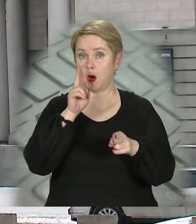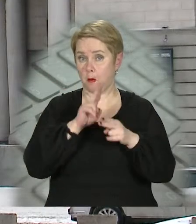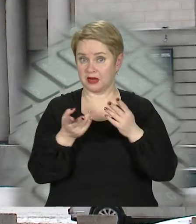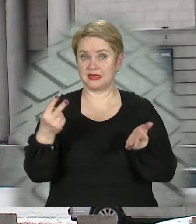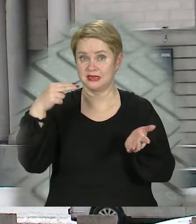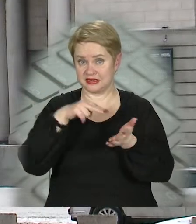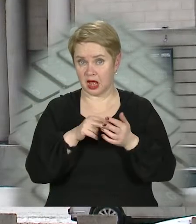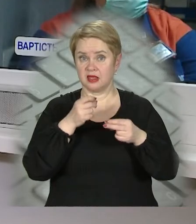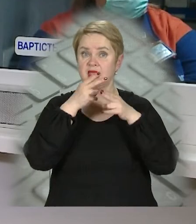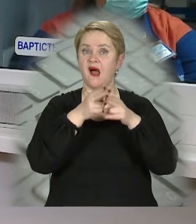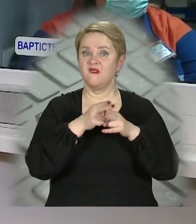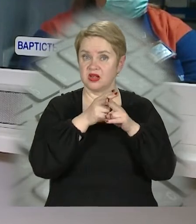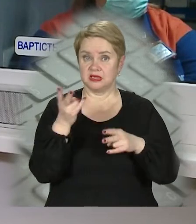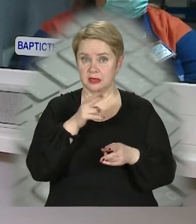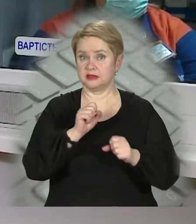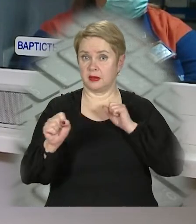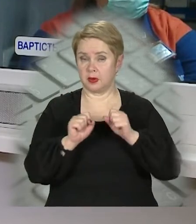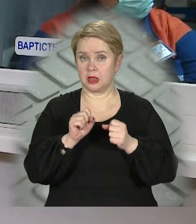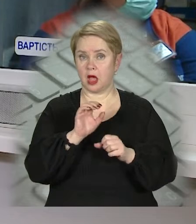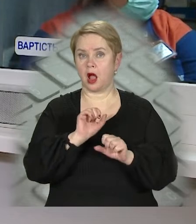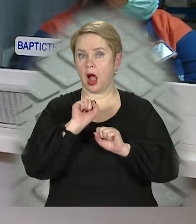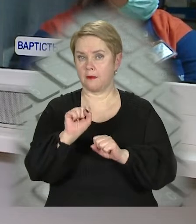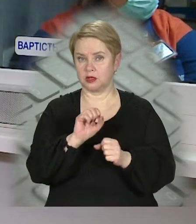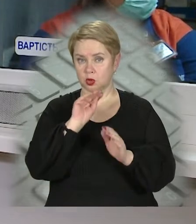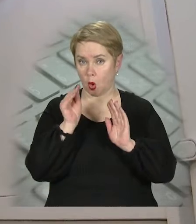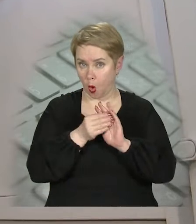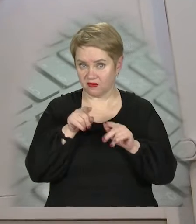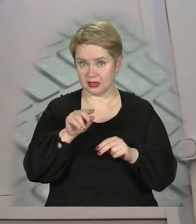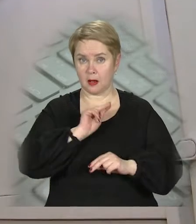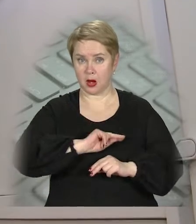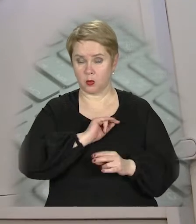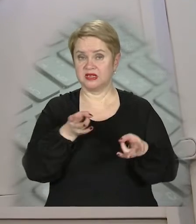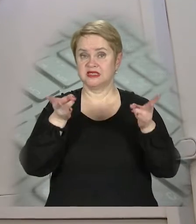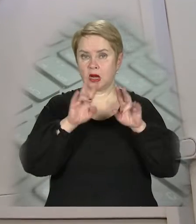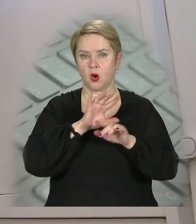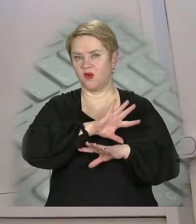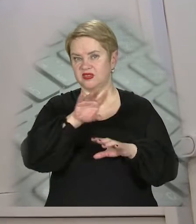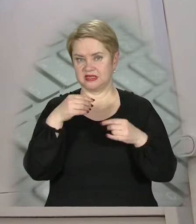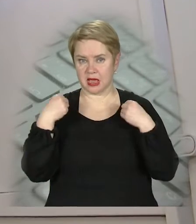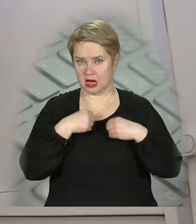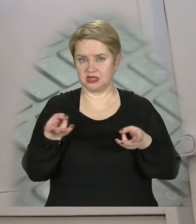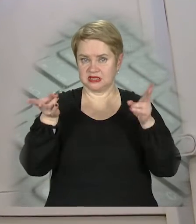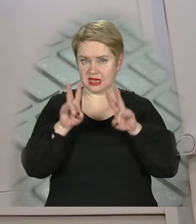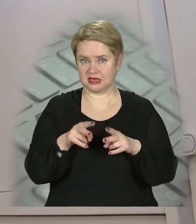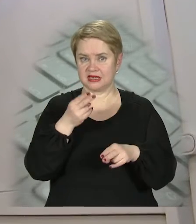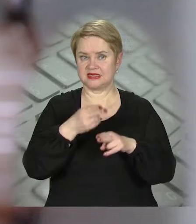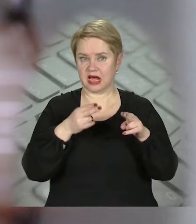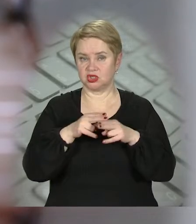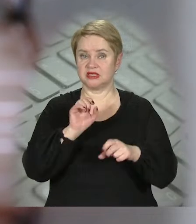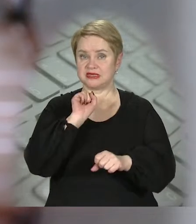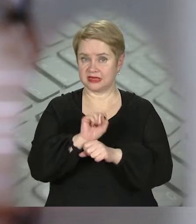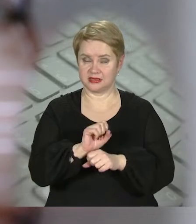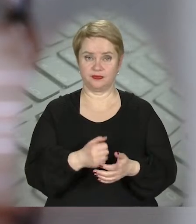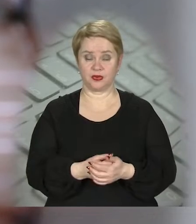Якщо це сталося на вокзалі, треба бігти до камер схову. Саме там співробітники залишають усі речі, залишені на залізничній